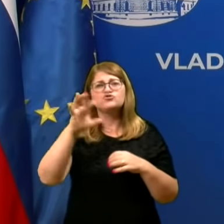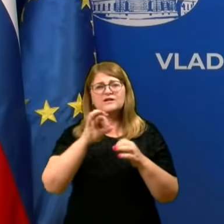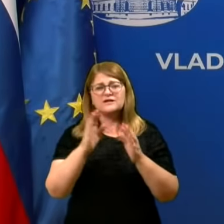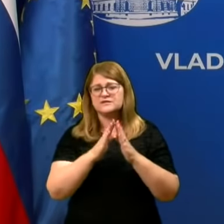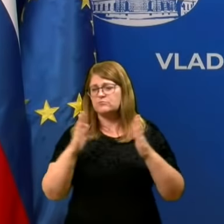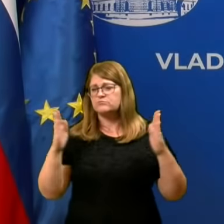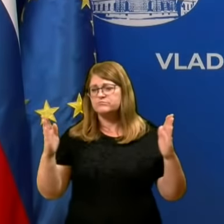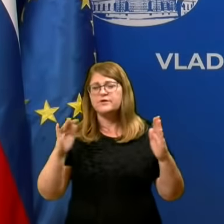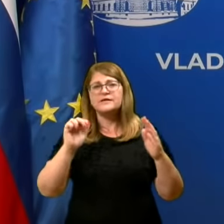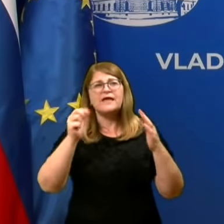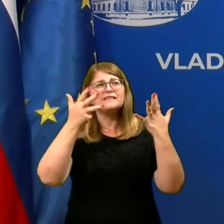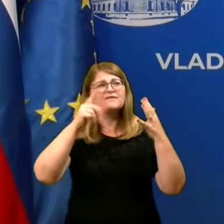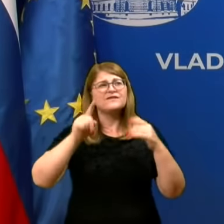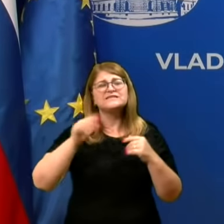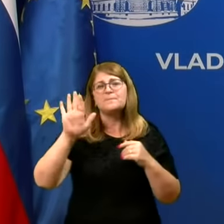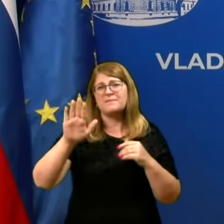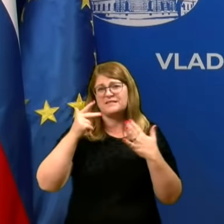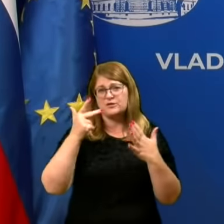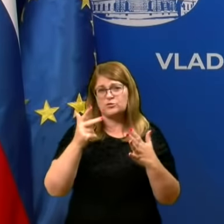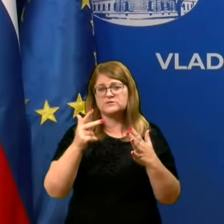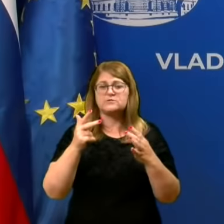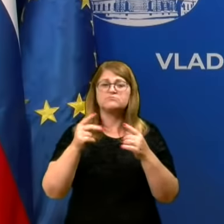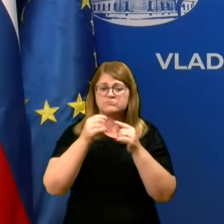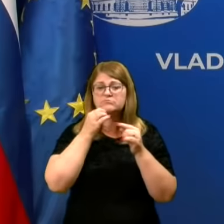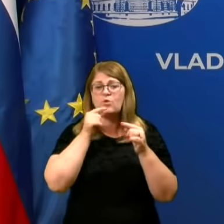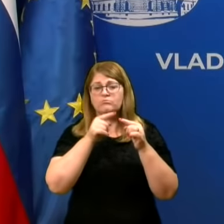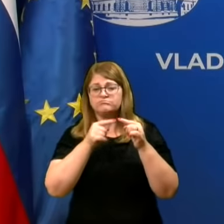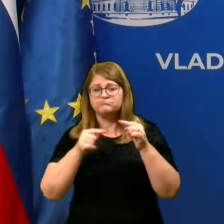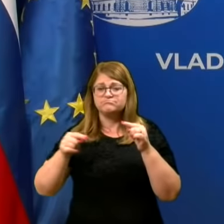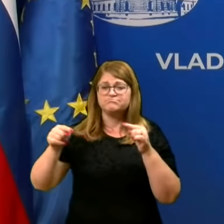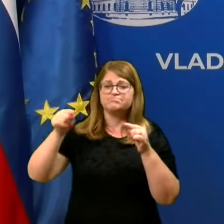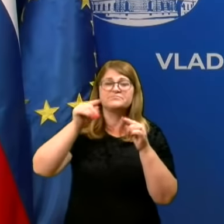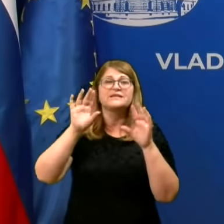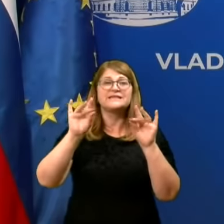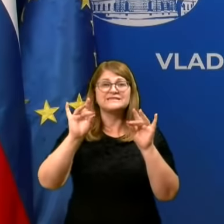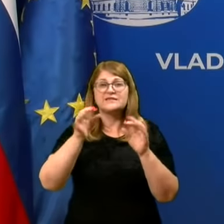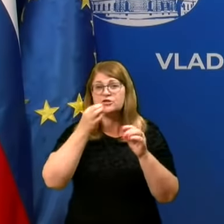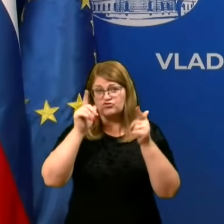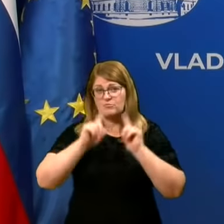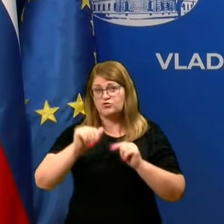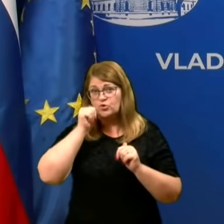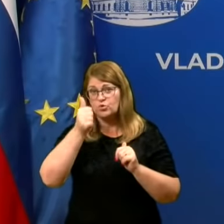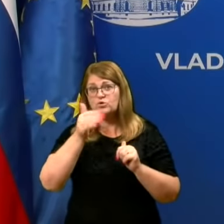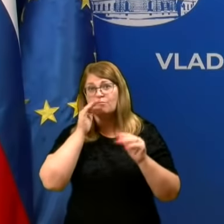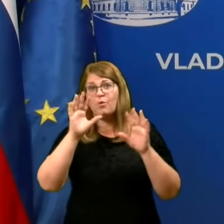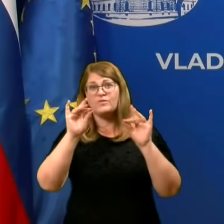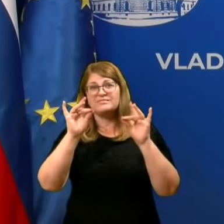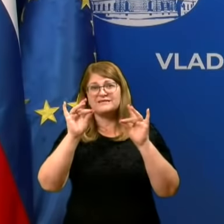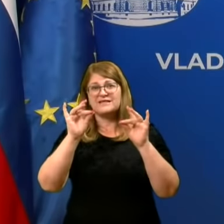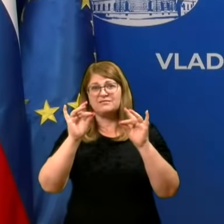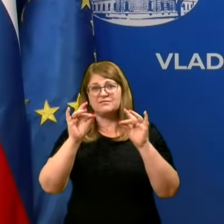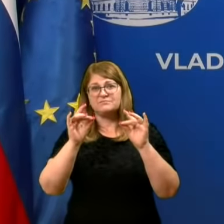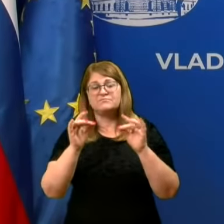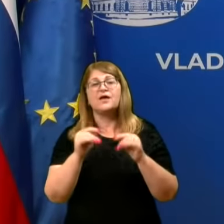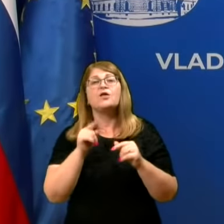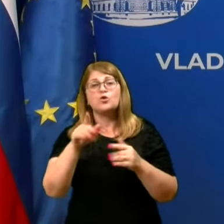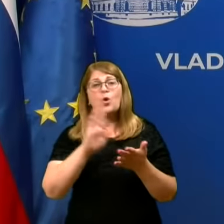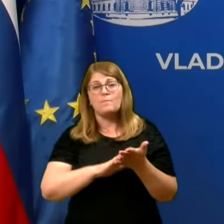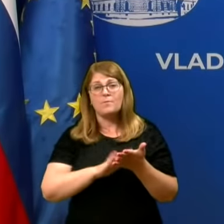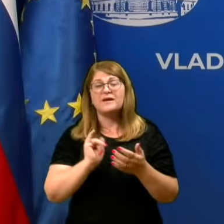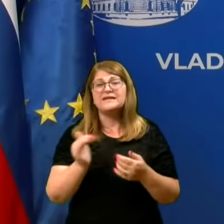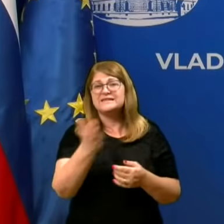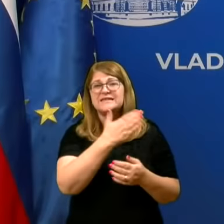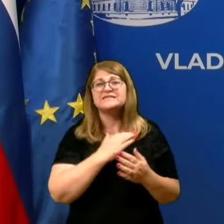incidenca je 9,85. Če zaokrožimo, smo na desetki. Če počakamo jutri, bomo na desetki. To pomeni, da smo